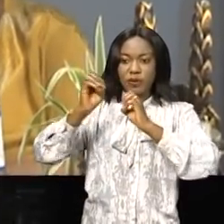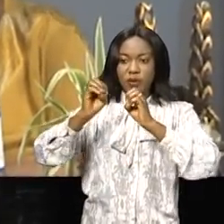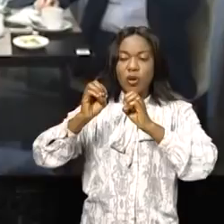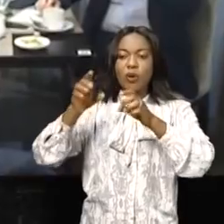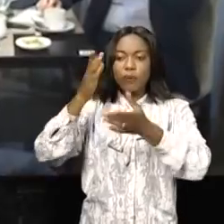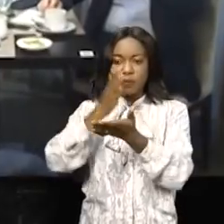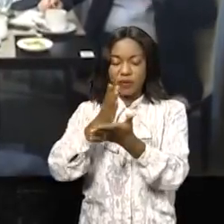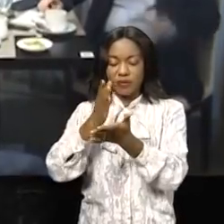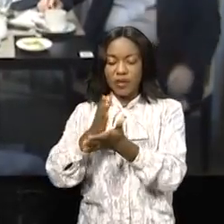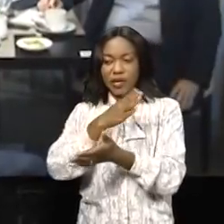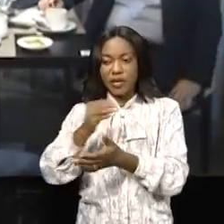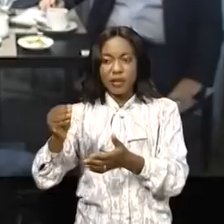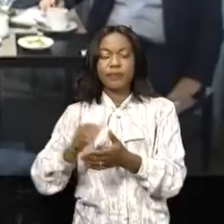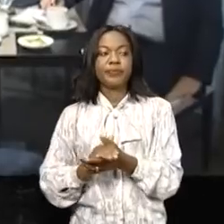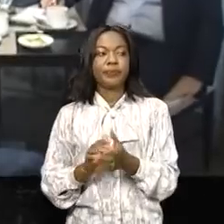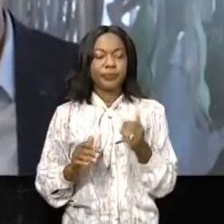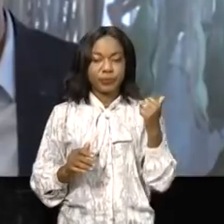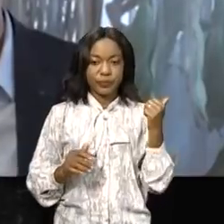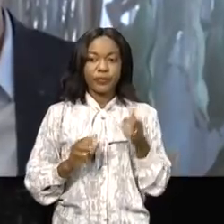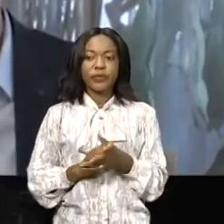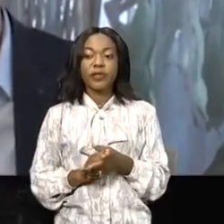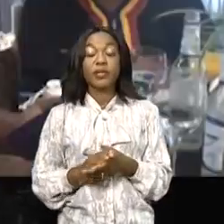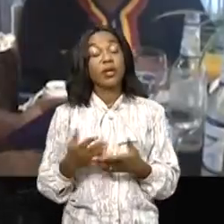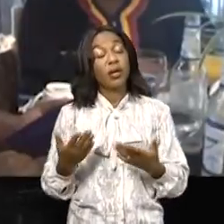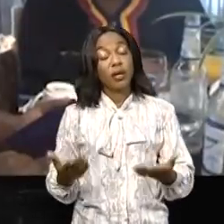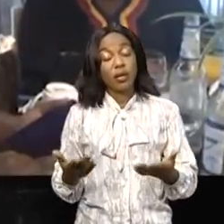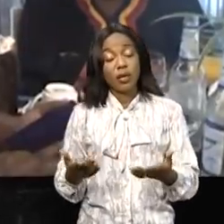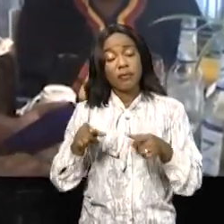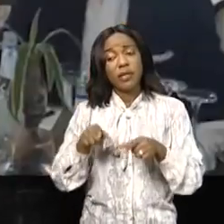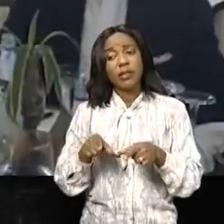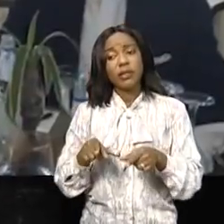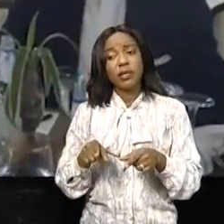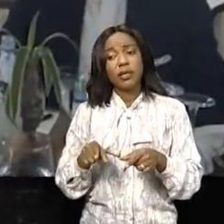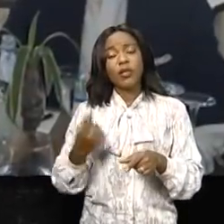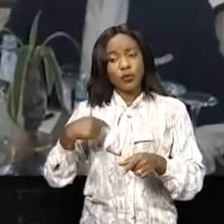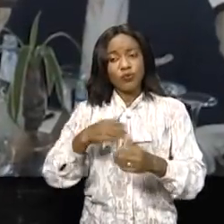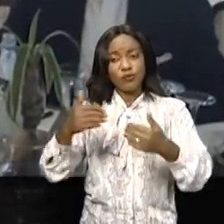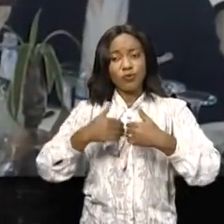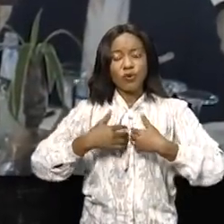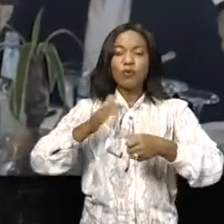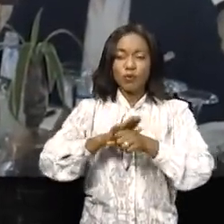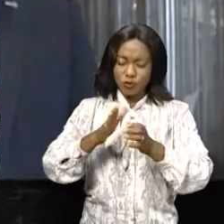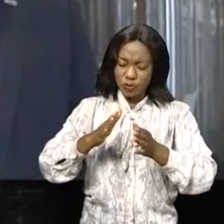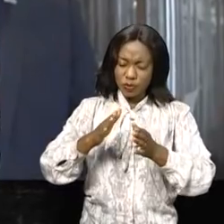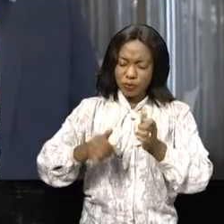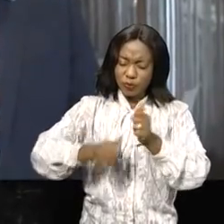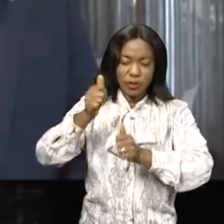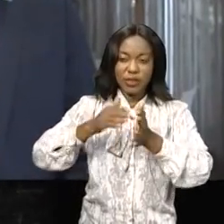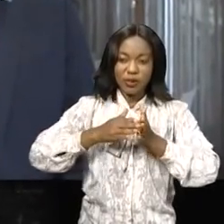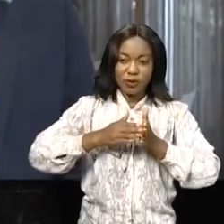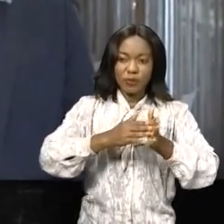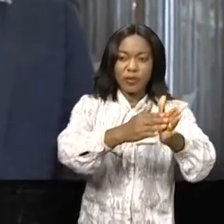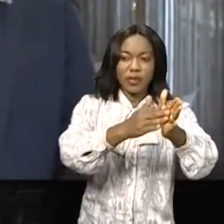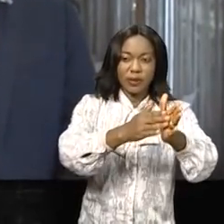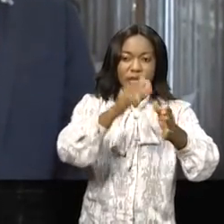et privé. L'entrepreneuriat est encore à un stade embryonnaire. On a besoin de beaucoup plus d'accompagnement du